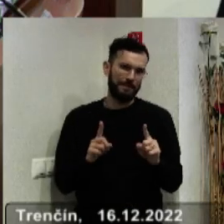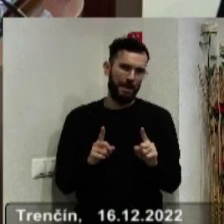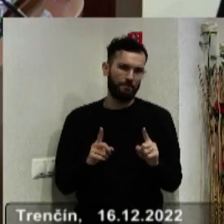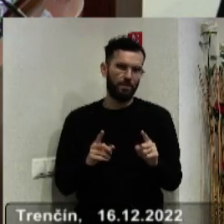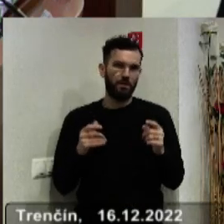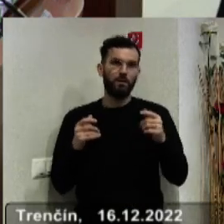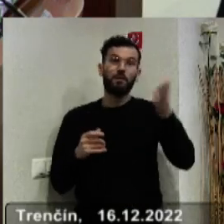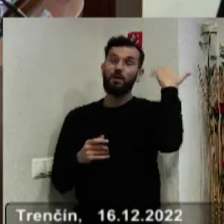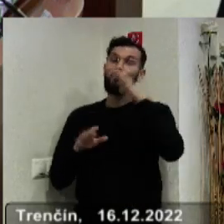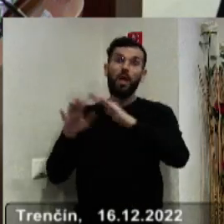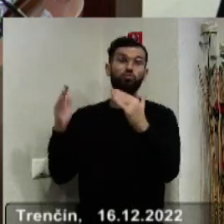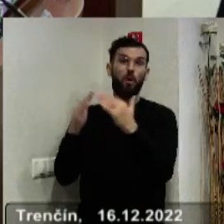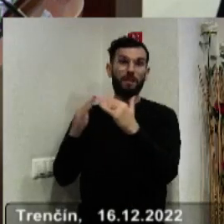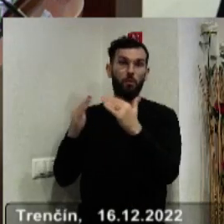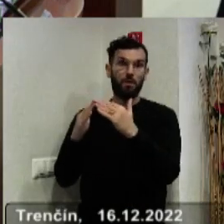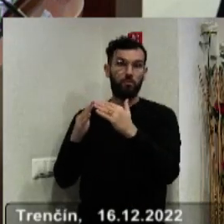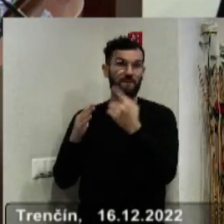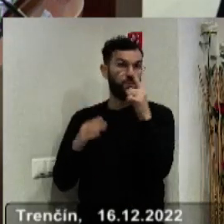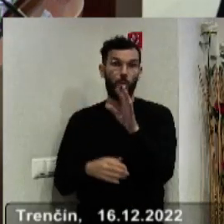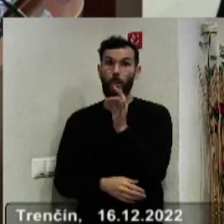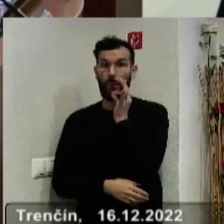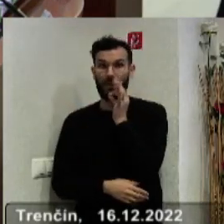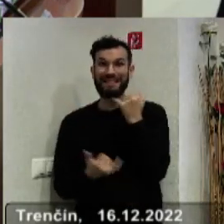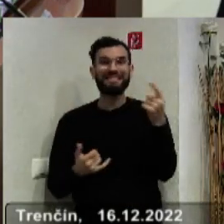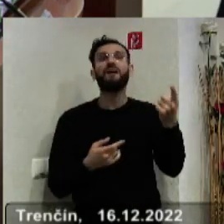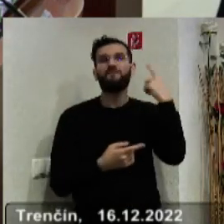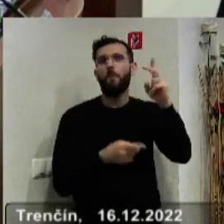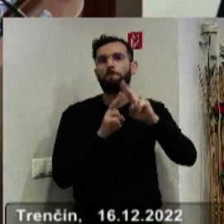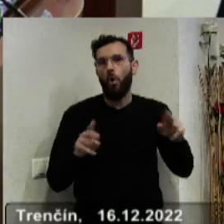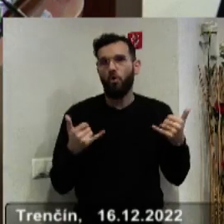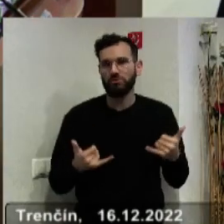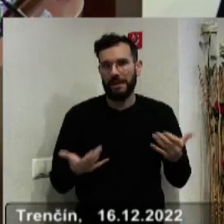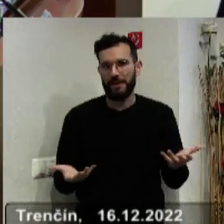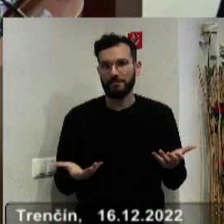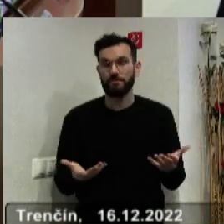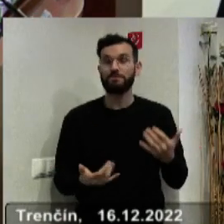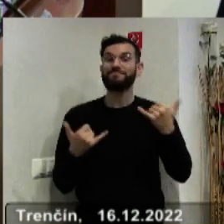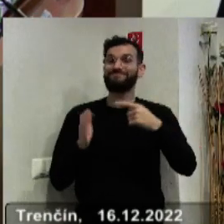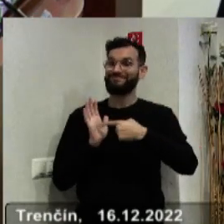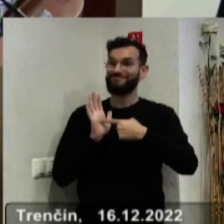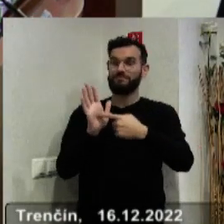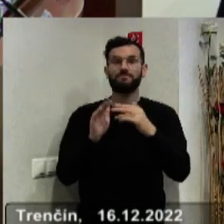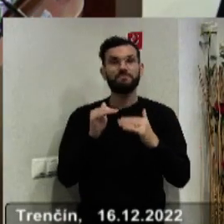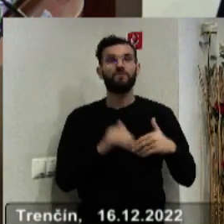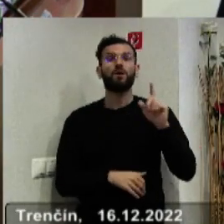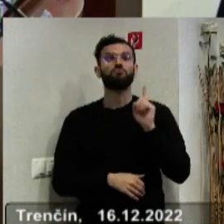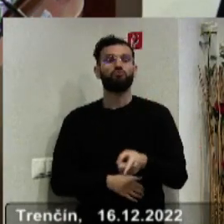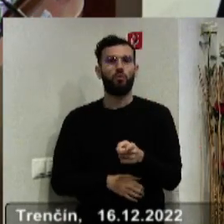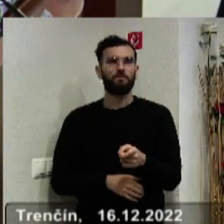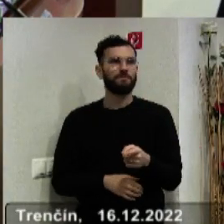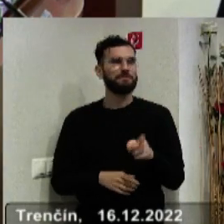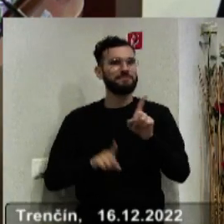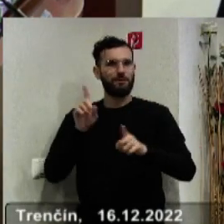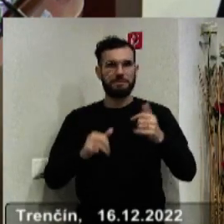Dneska sa odučia to svoje a potom môžu ísť von. Je to skôr symbol pre tých, ktorí nejakým